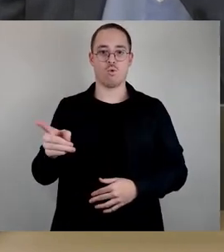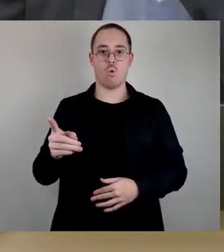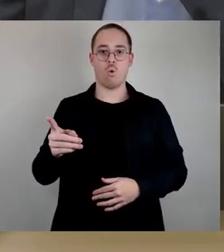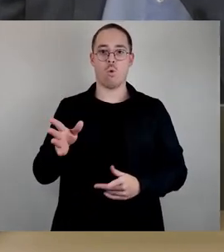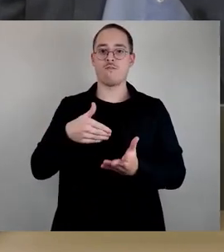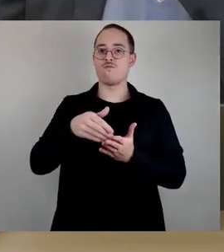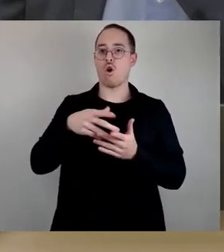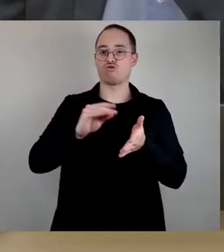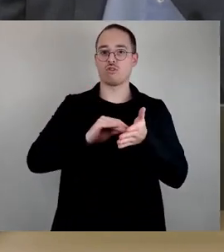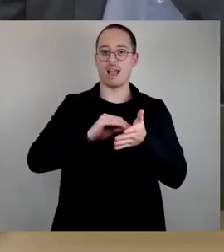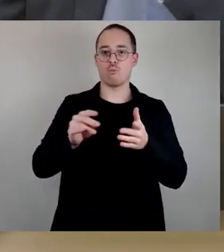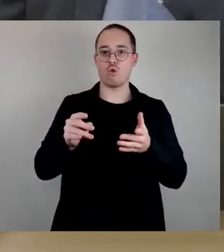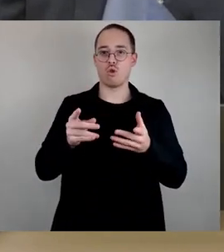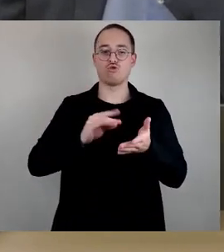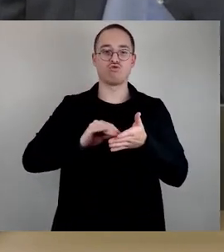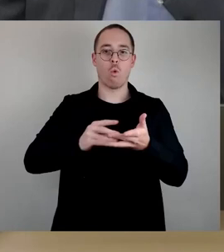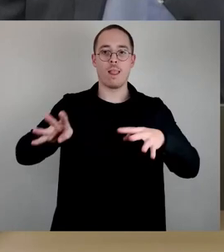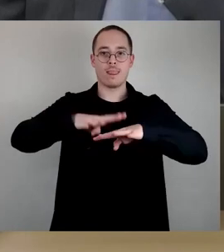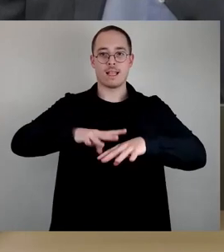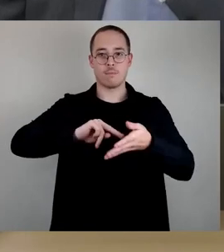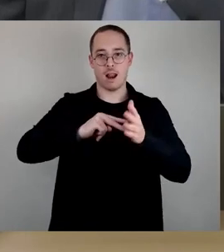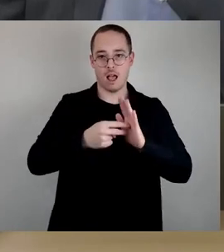mit den verschiedenen Planteilen.